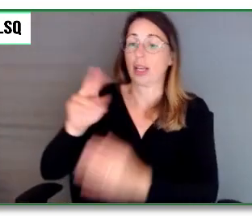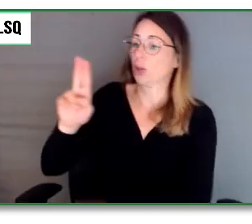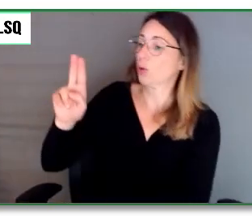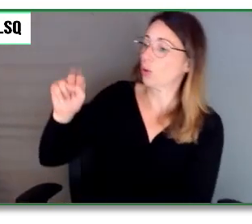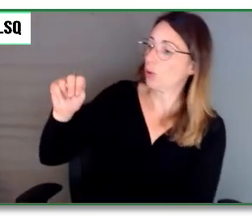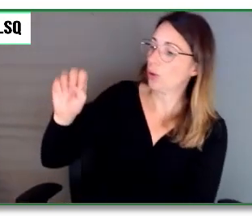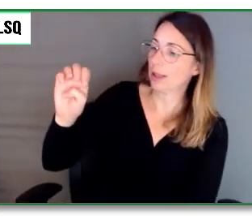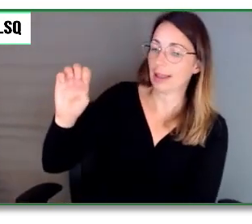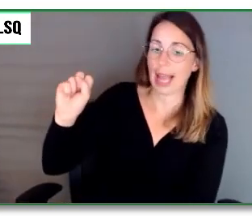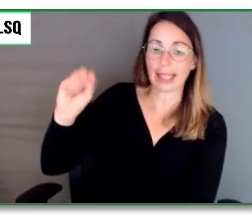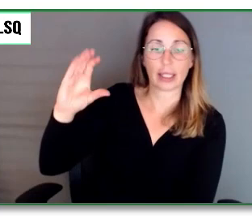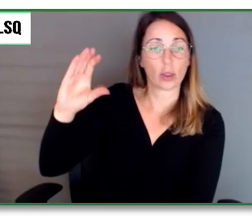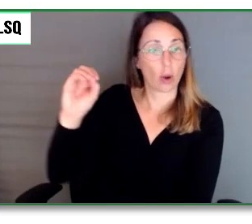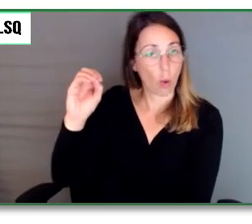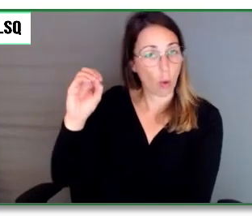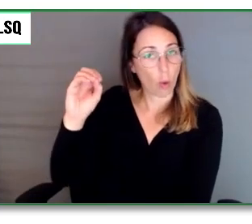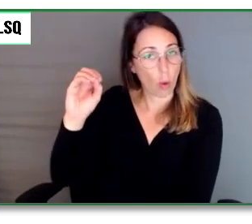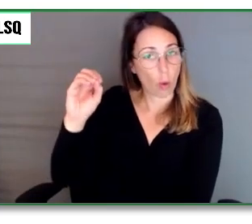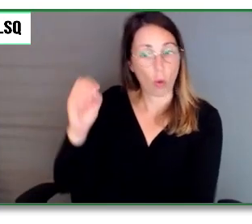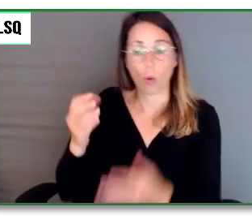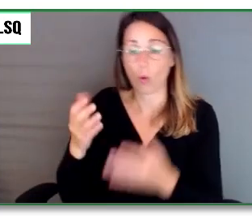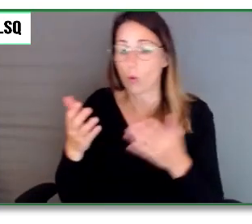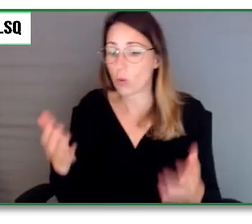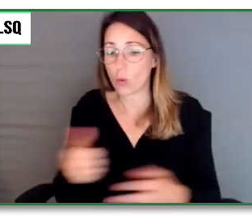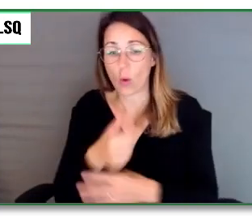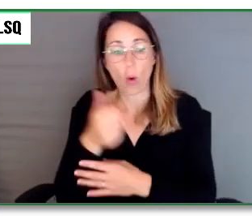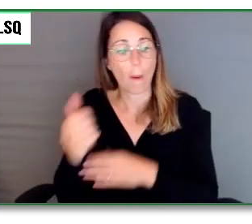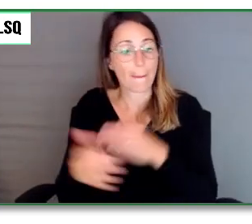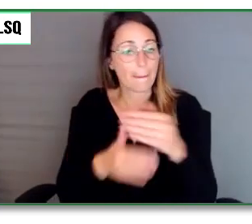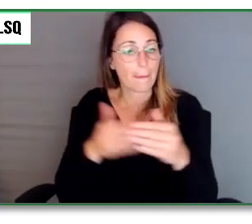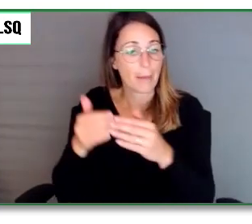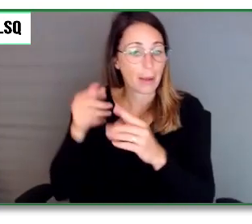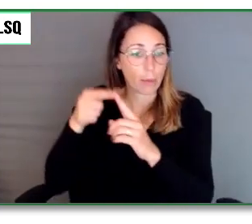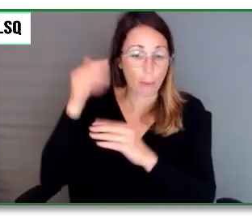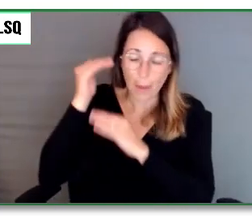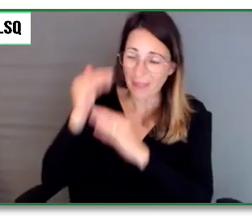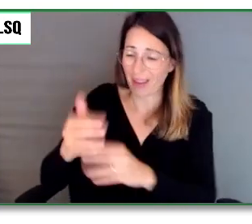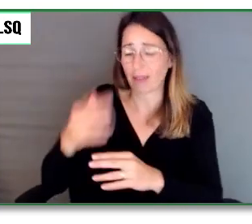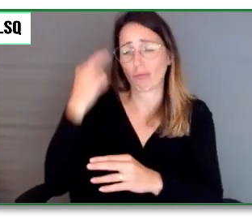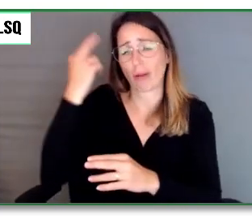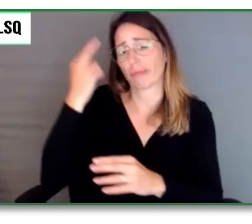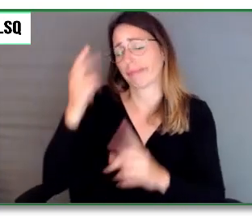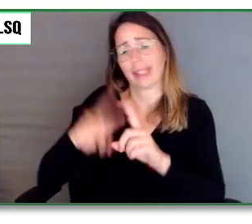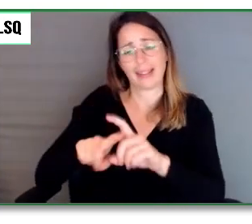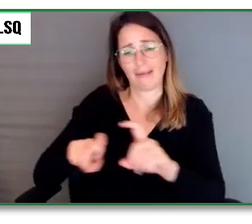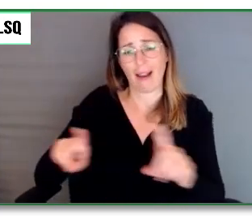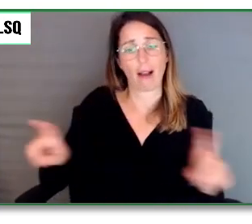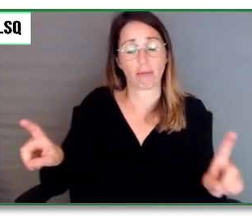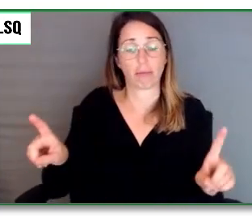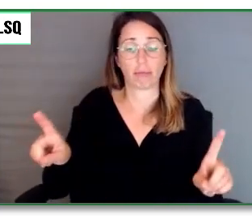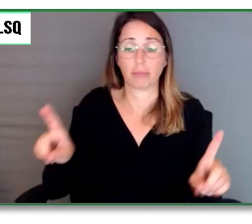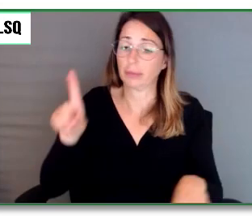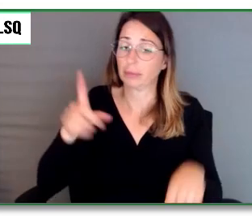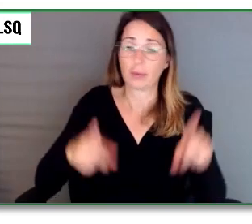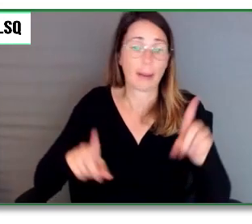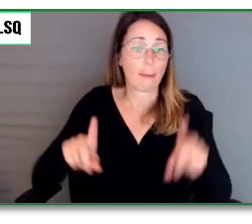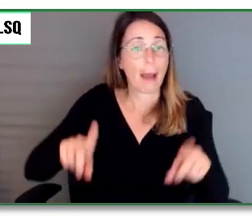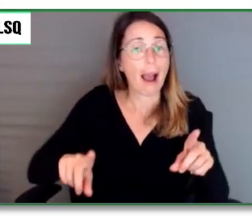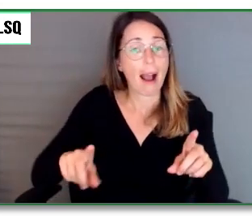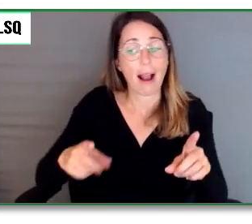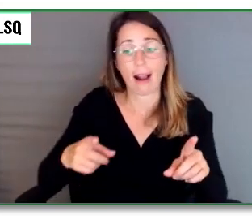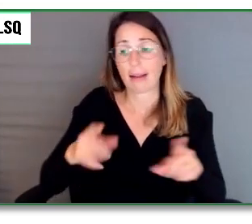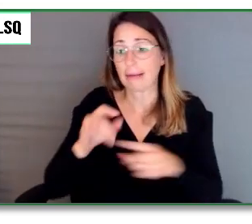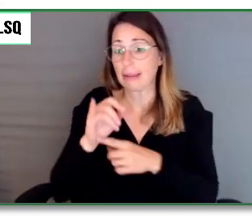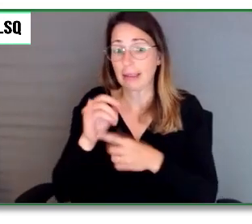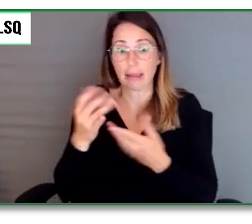pour toute raison qui est relative à quelque chose qui est en dehors de notre contrôle